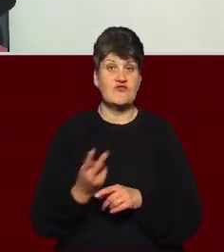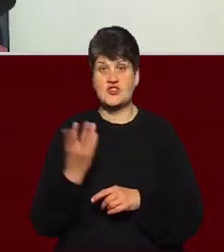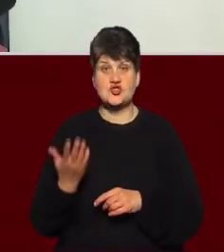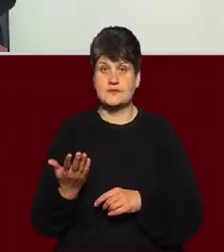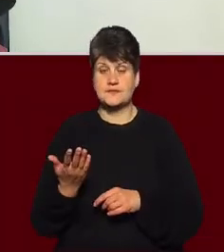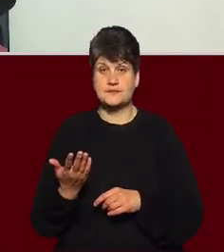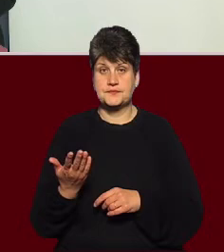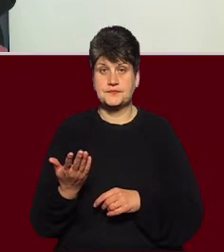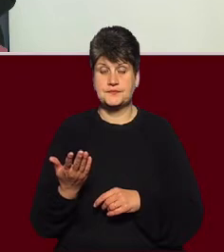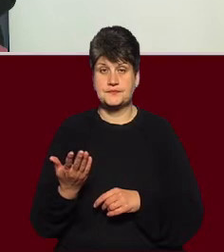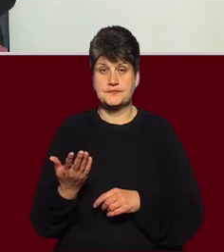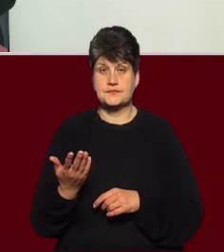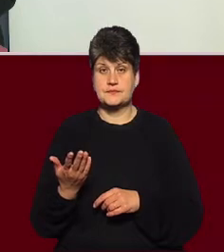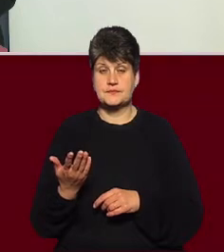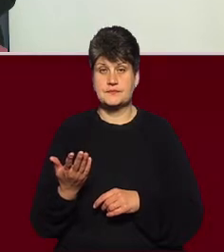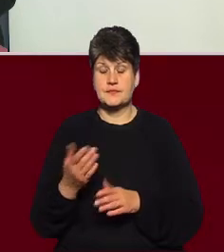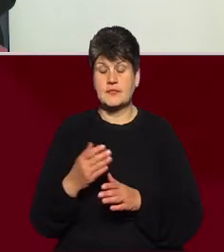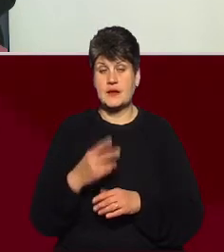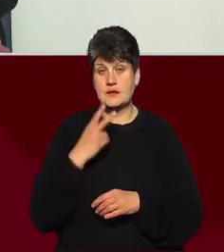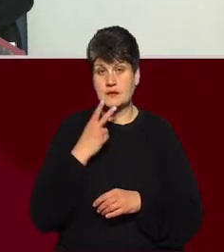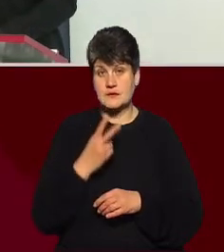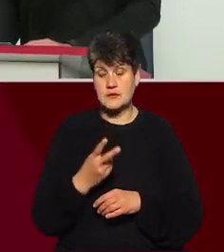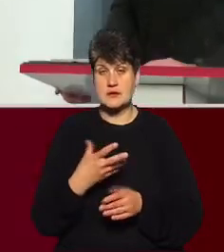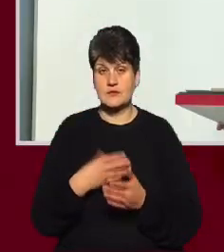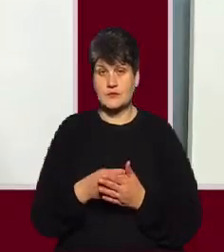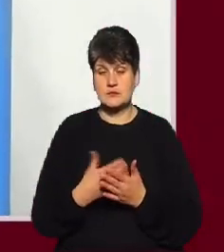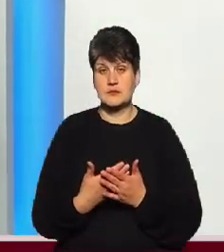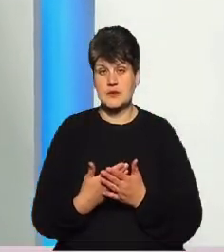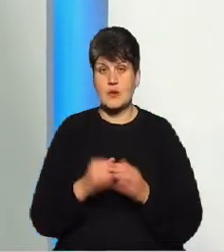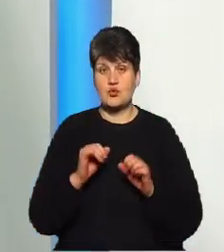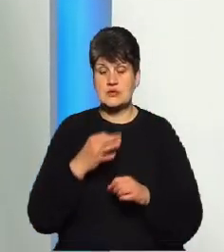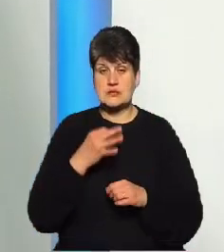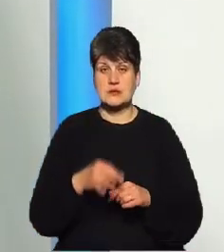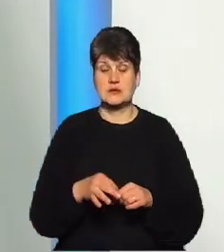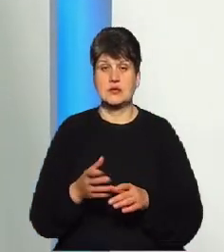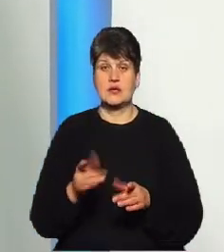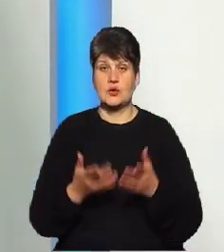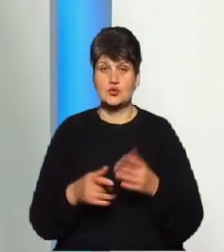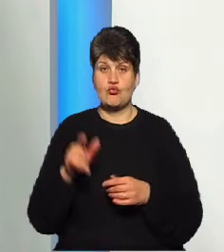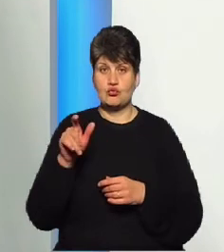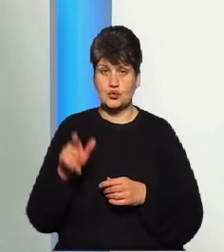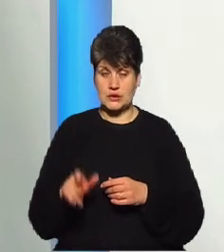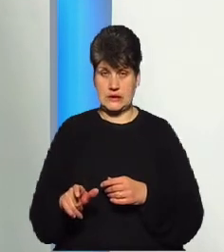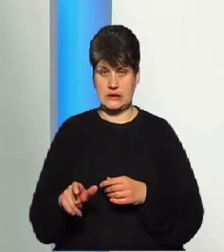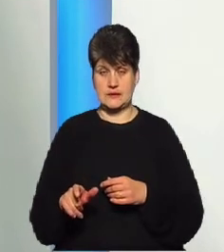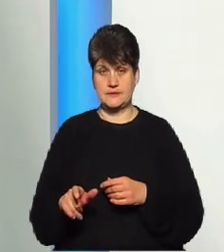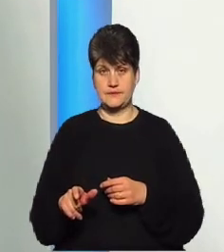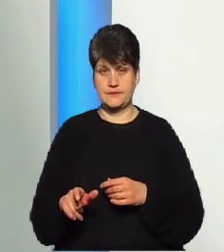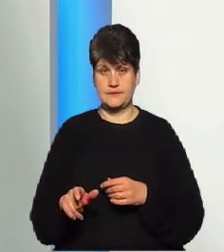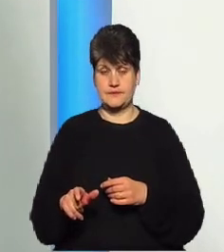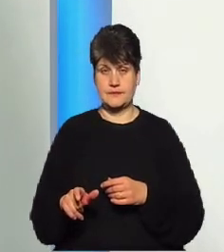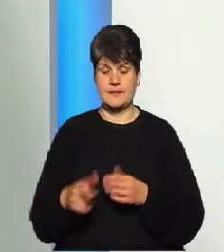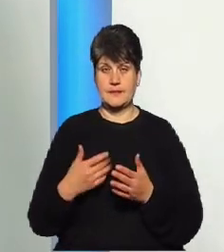І судячи з власних симптомів, можу сказати наступне, що якщо у людини на тлі ковіду підвищується